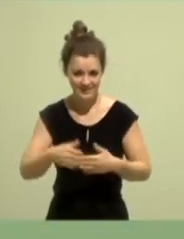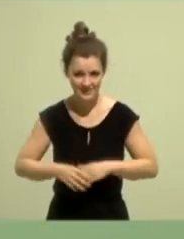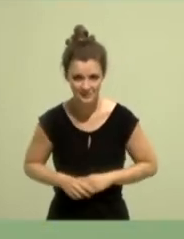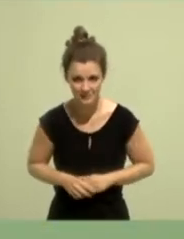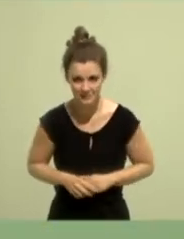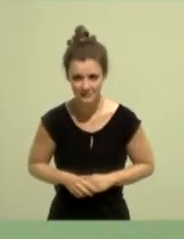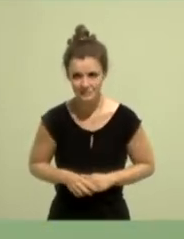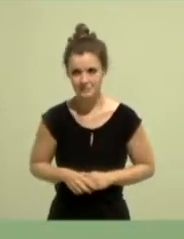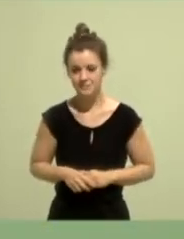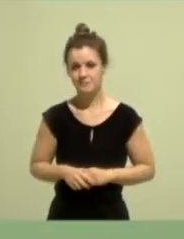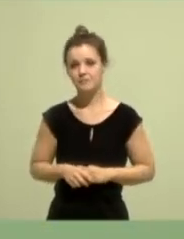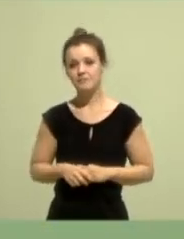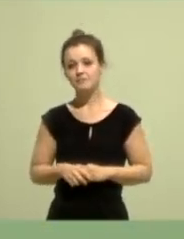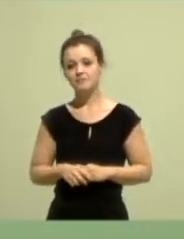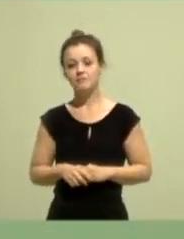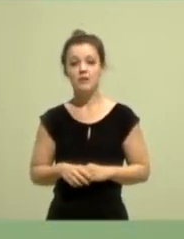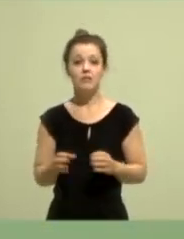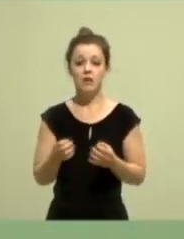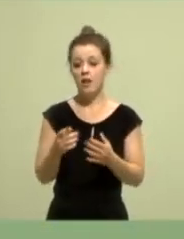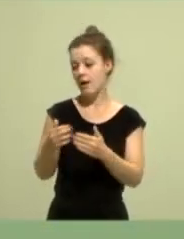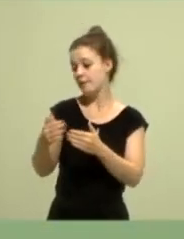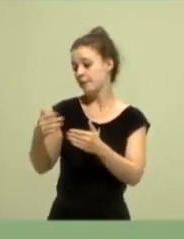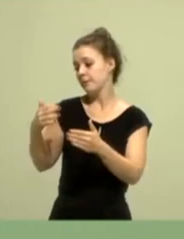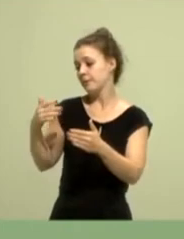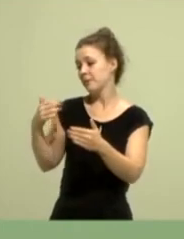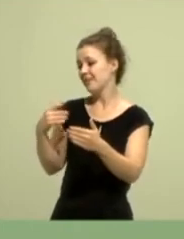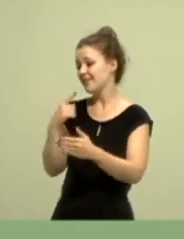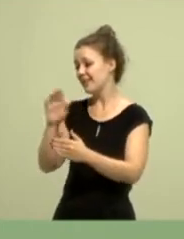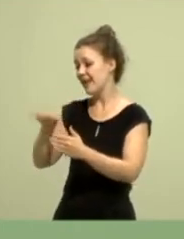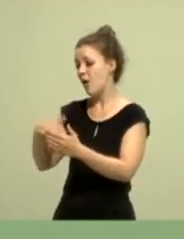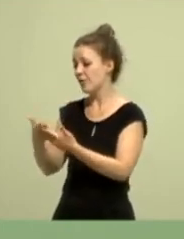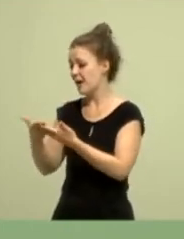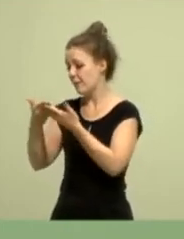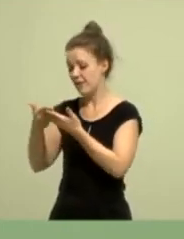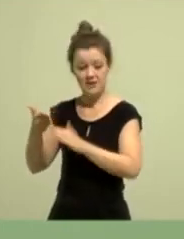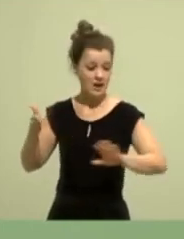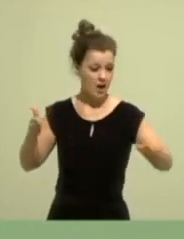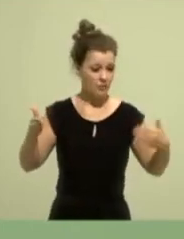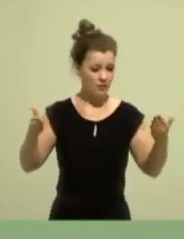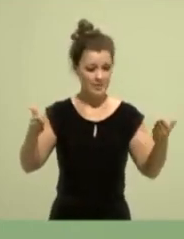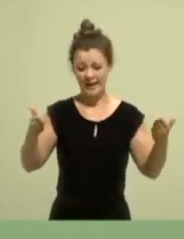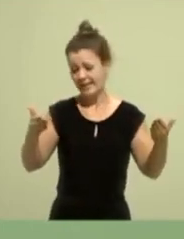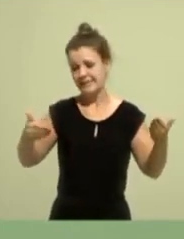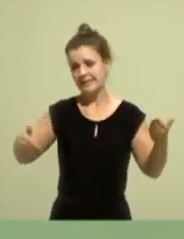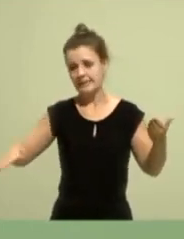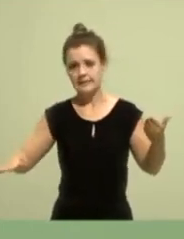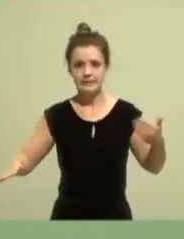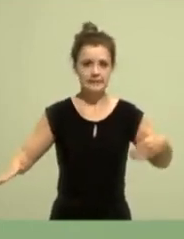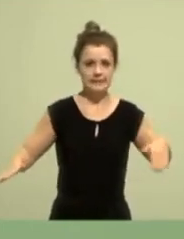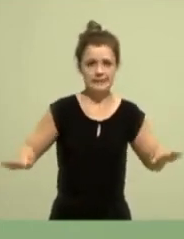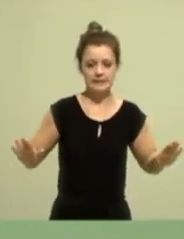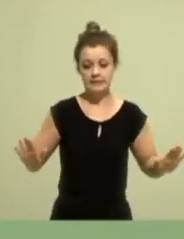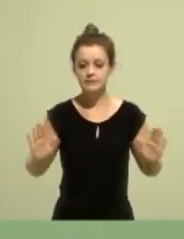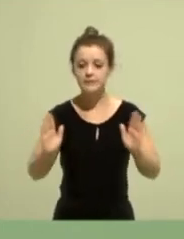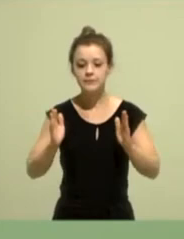Und natürlich sind in dieser Zeit auch Dinge zurückgestellt worden. Ich bin ja auch im Austausch mit unseren Kreisverbänden und aber auch